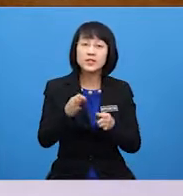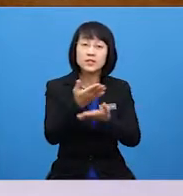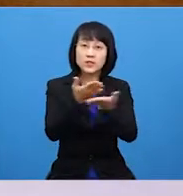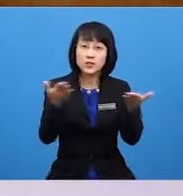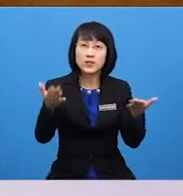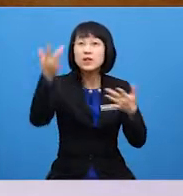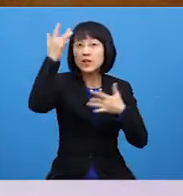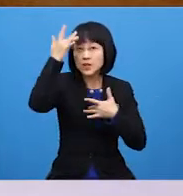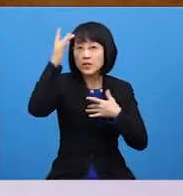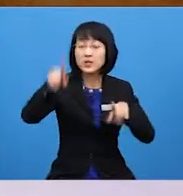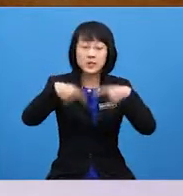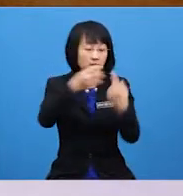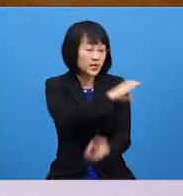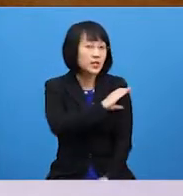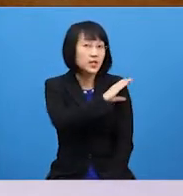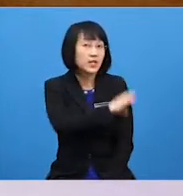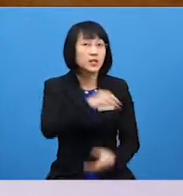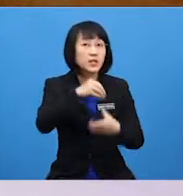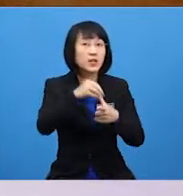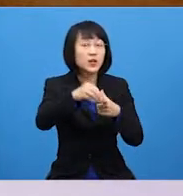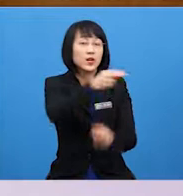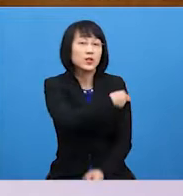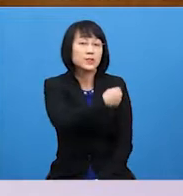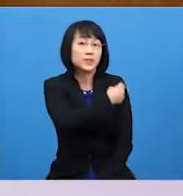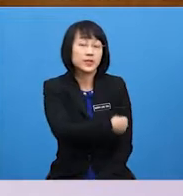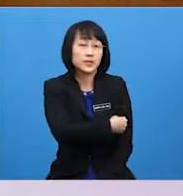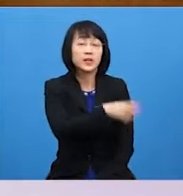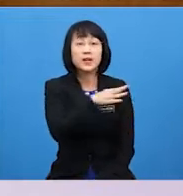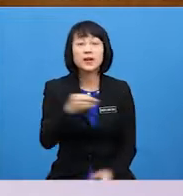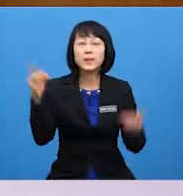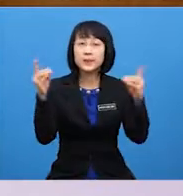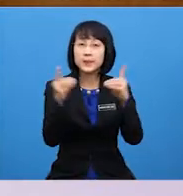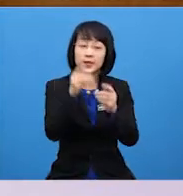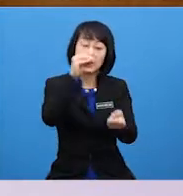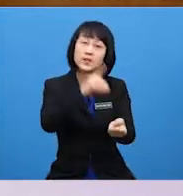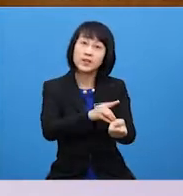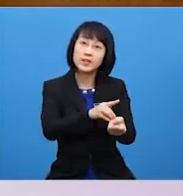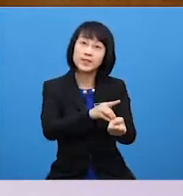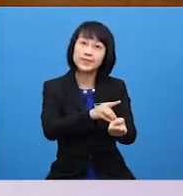Go to the clinic or hospital And meet the doctor